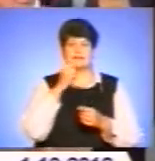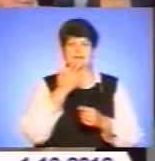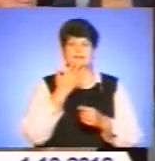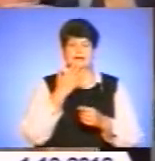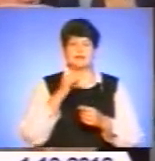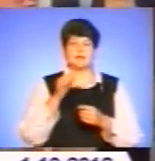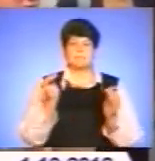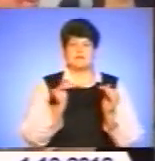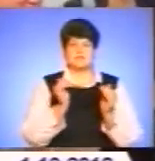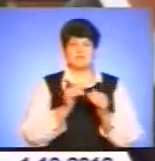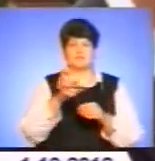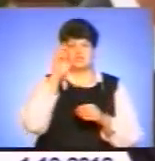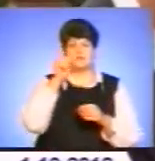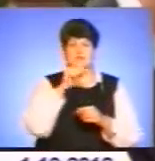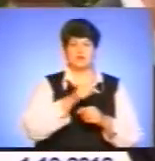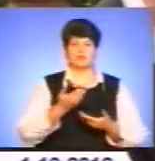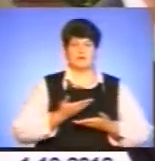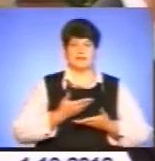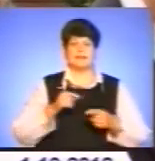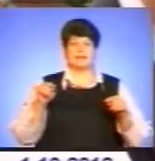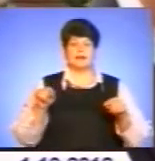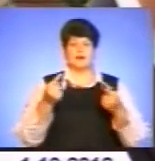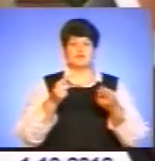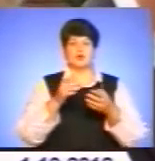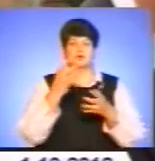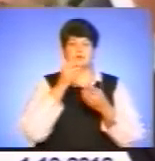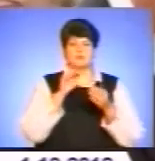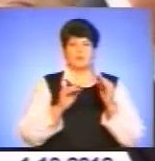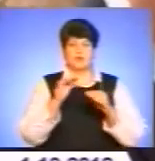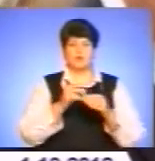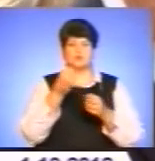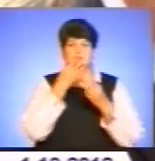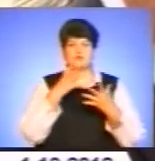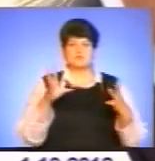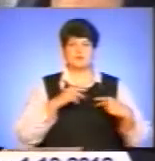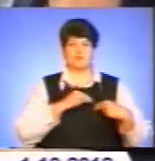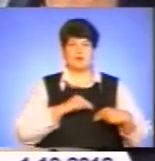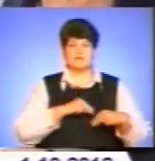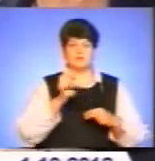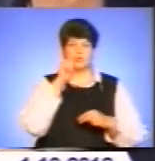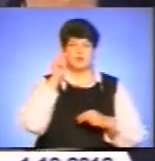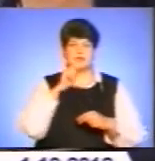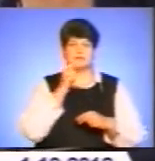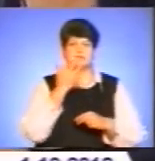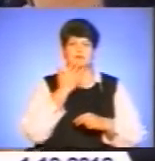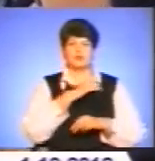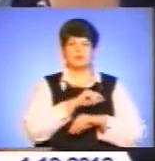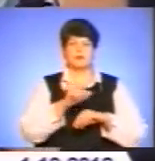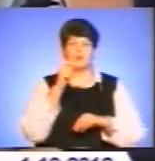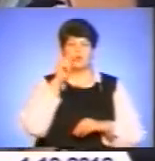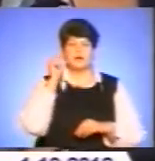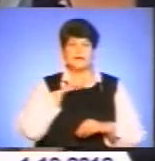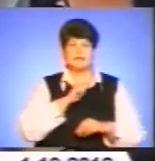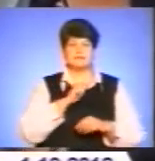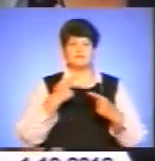у державах їхнього проживання. Налагодження успішної співпраці українського суспільства із закордонними українцями в різних інтелектуальних і